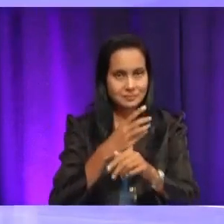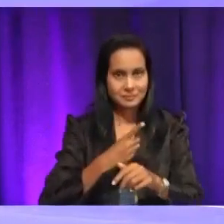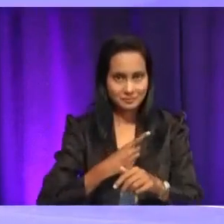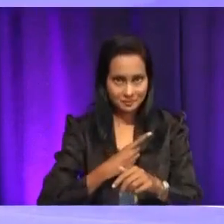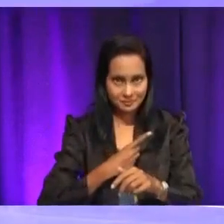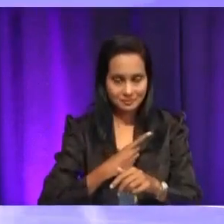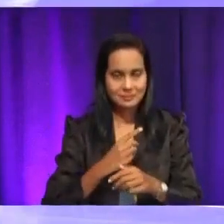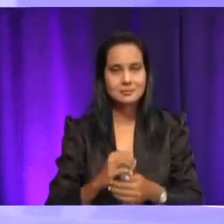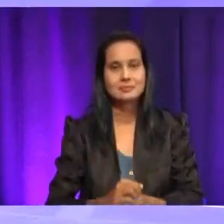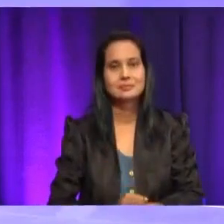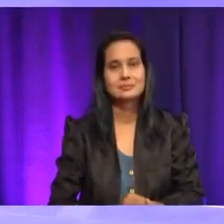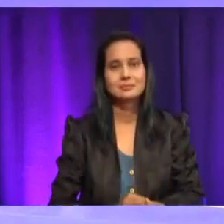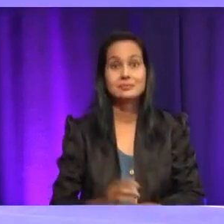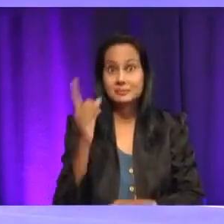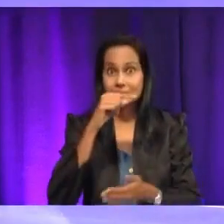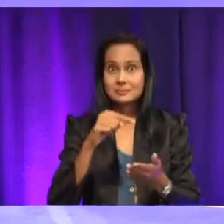menonton!